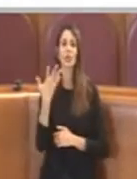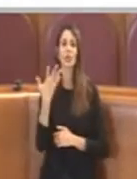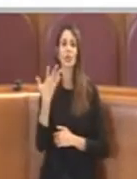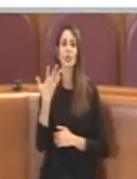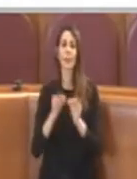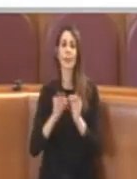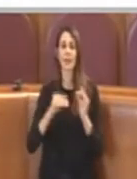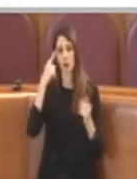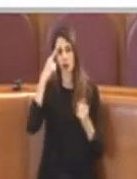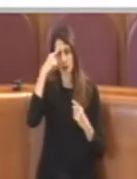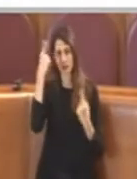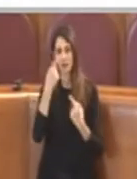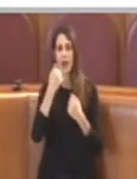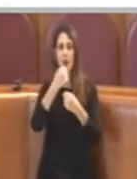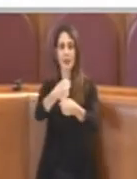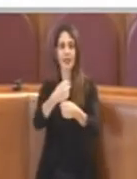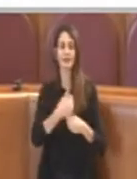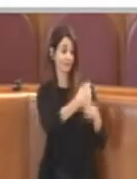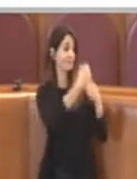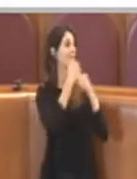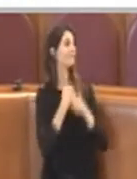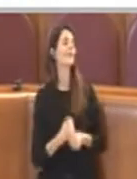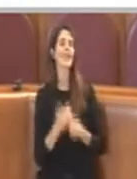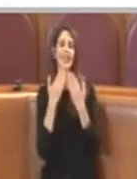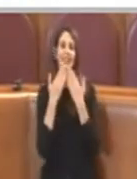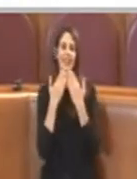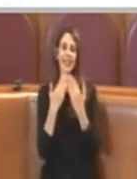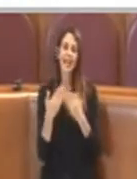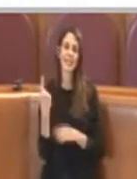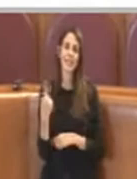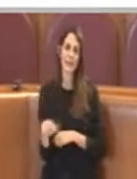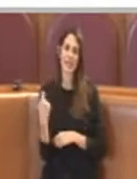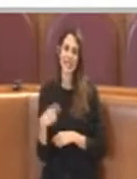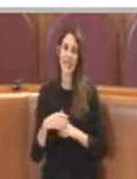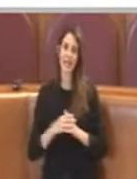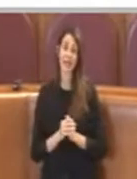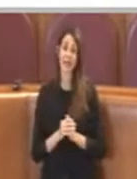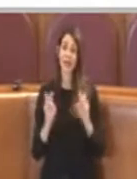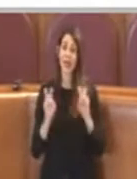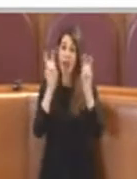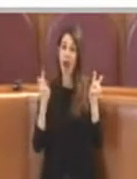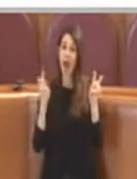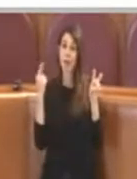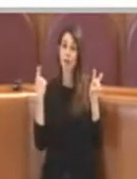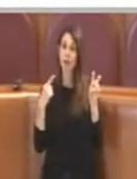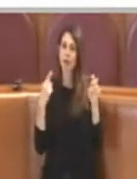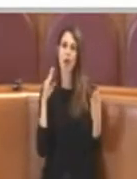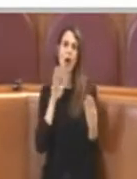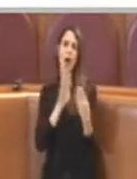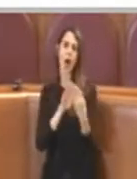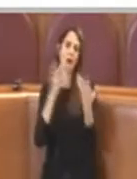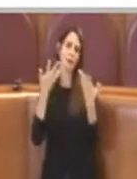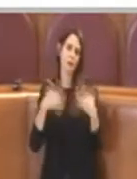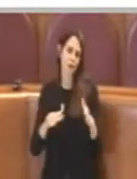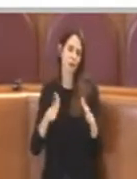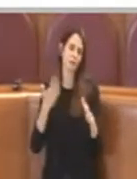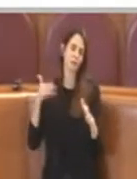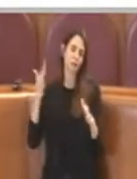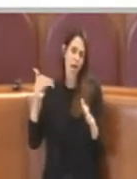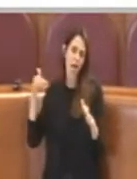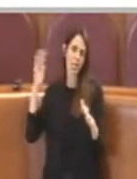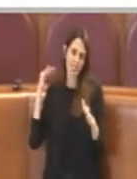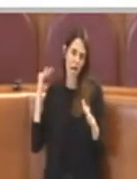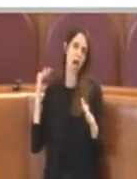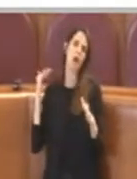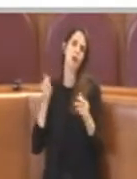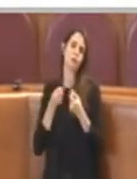Grazie Presidente, questo è un argomento che è stato affrontato in occasione delle numerose riunioni e incontri che ci sono